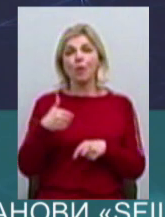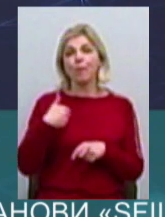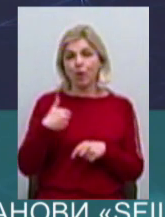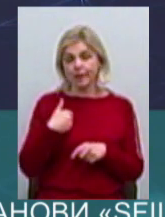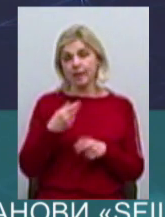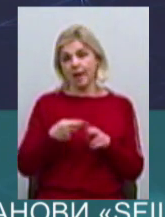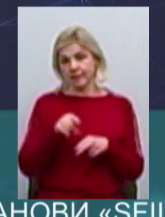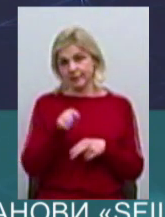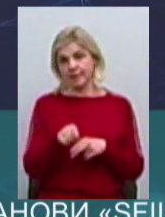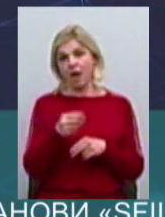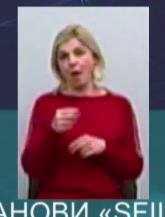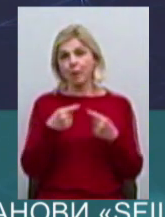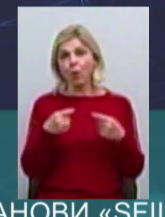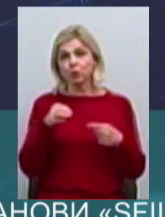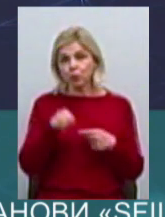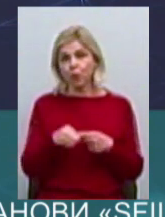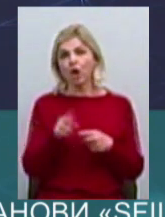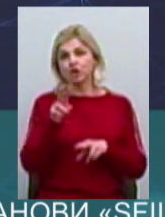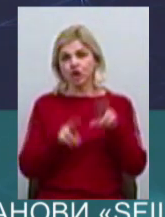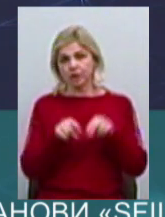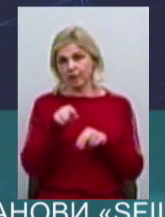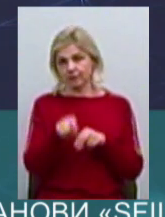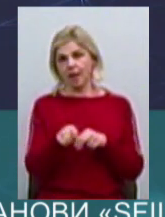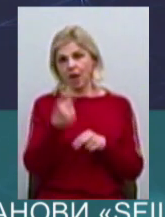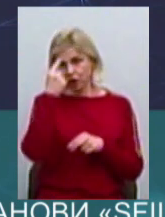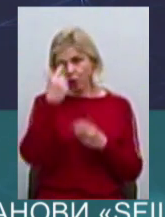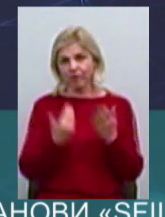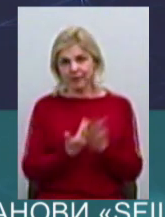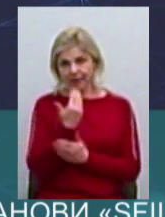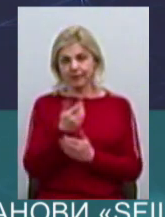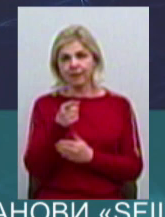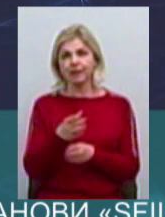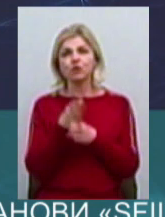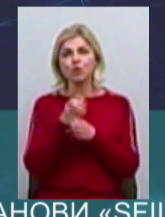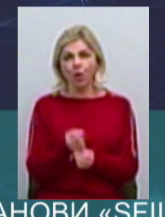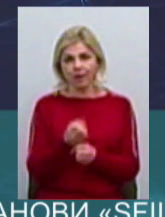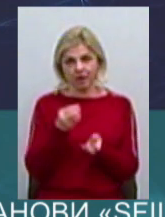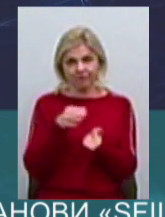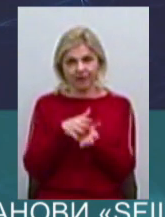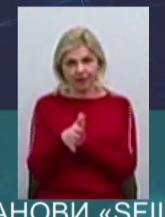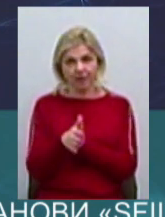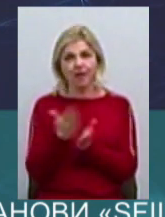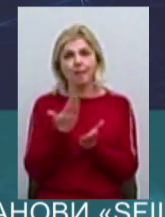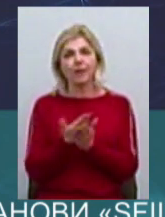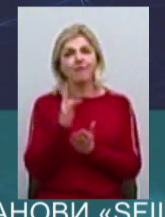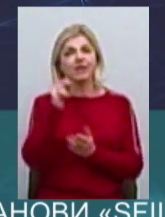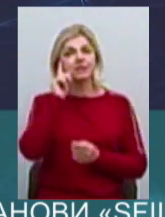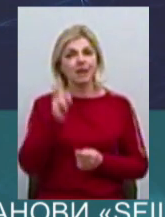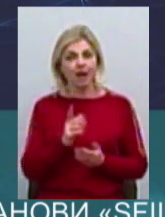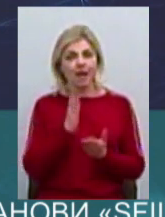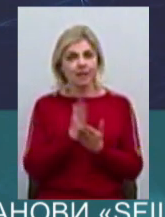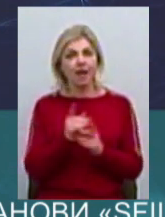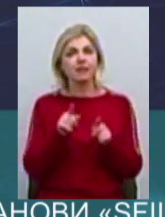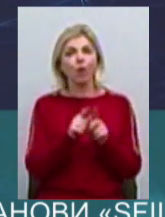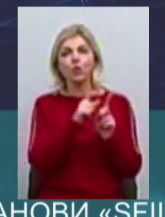то цей продукт вважається інноваційний, тому що він оптимізує витрати. І як кажуть, знаєте, в Ізраїлі є таке поняття інновації,